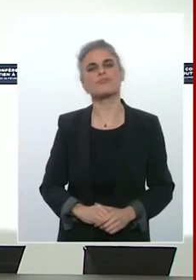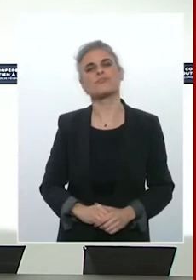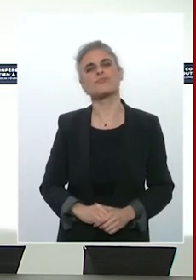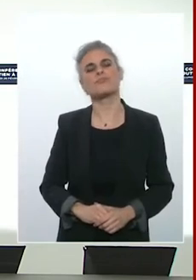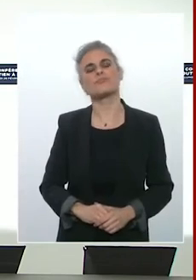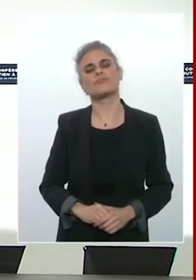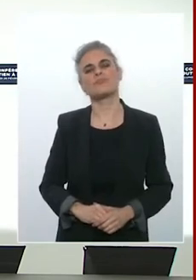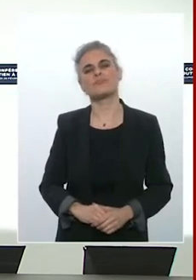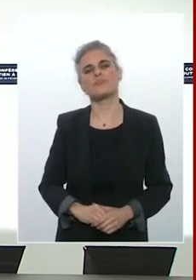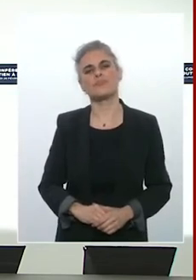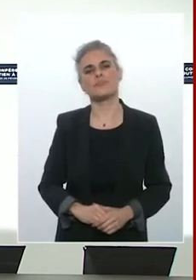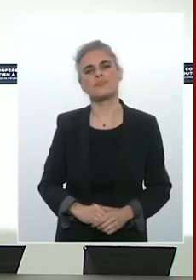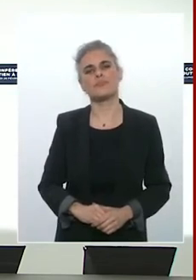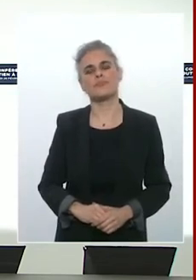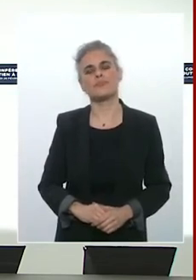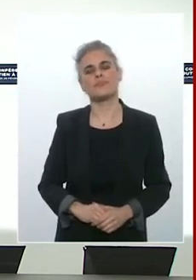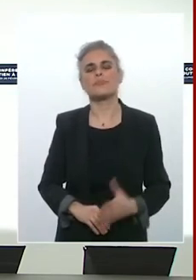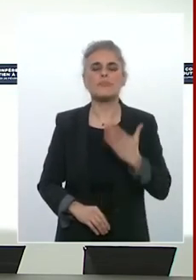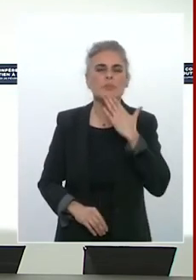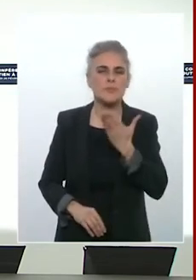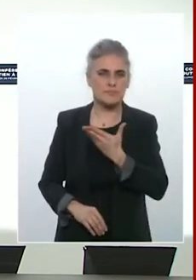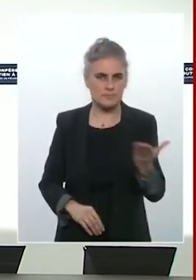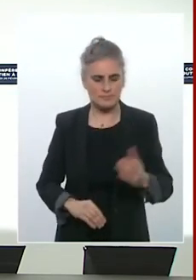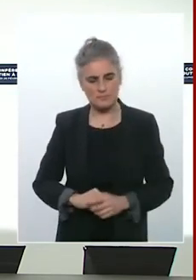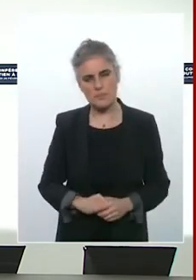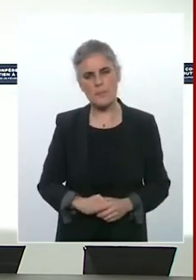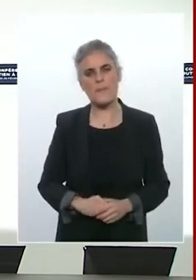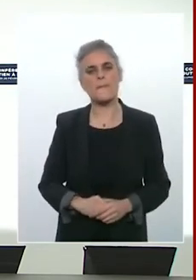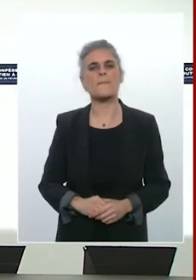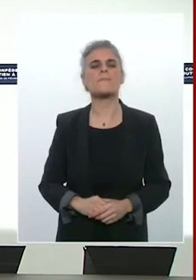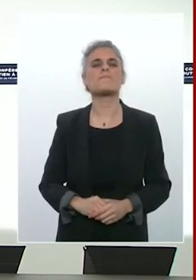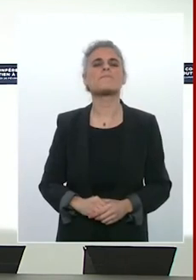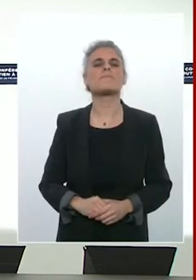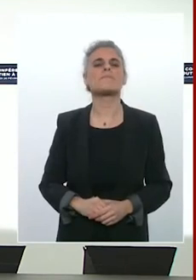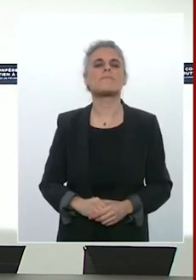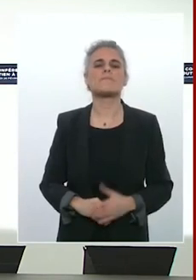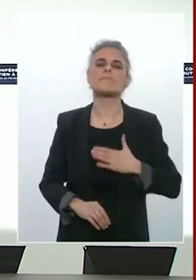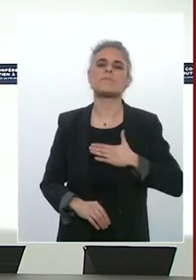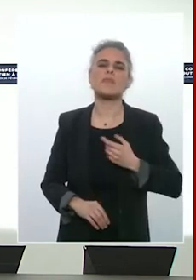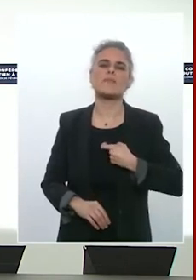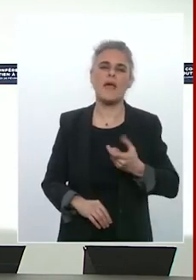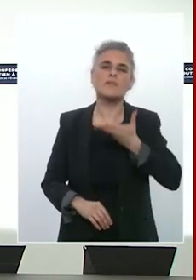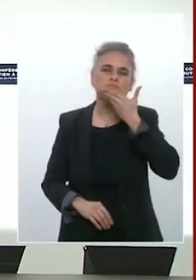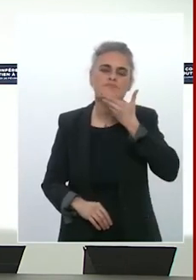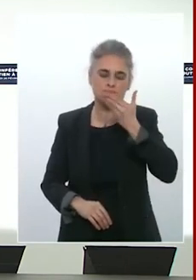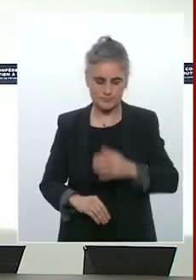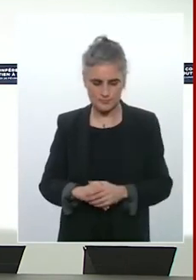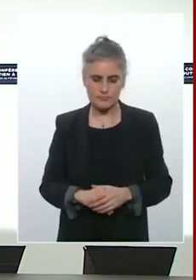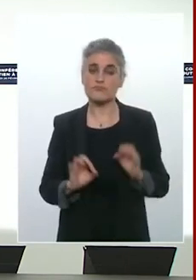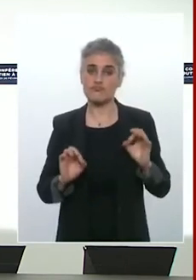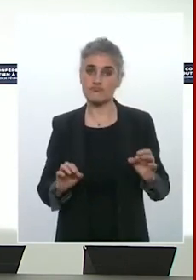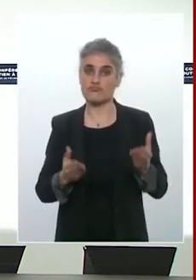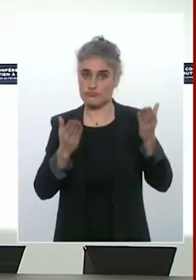Bonsoir, monsieur le Président.'est Martin Baluchat pour la radio publique Tchèque. Je vais revenir vers l'initiative Tchèque qui a été aujourd'hui présentée par